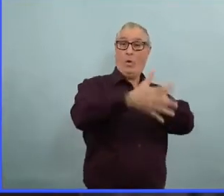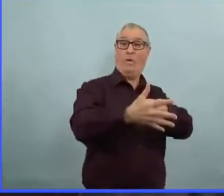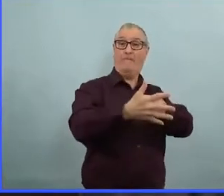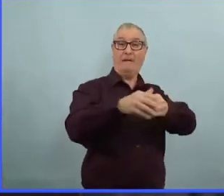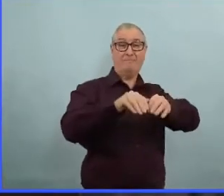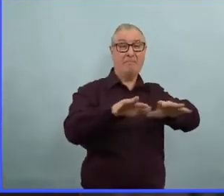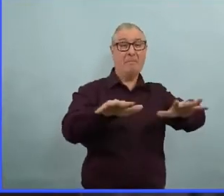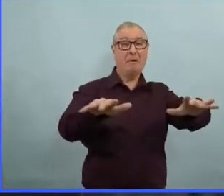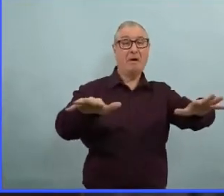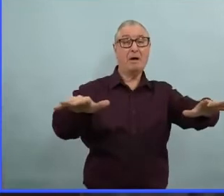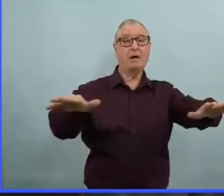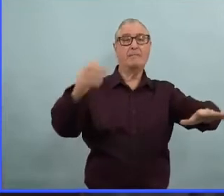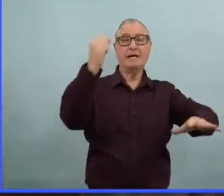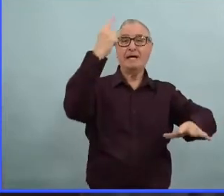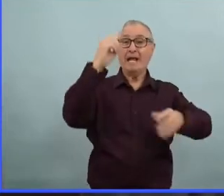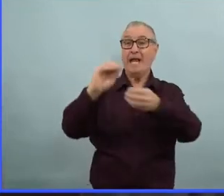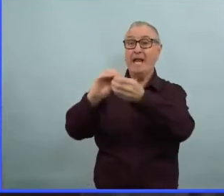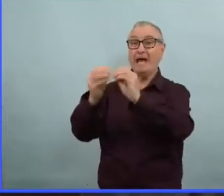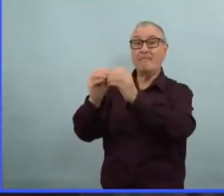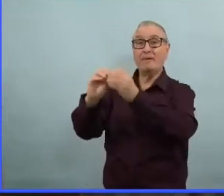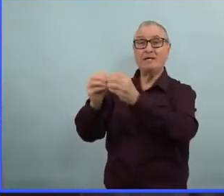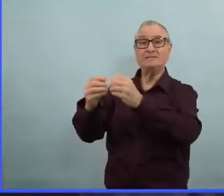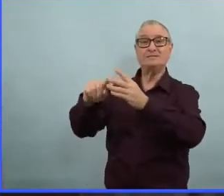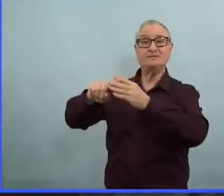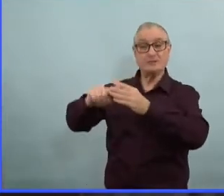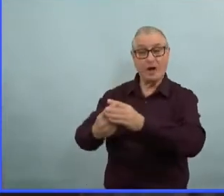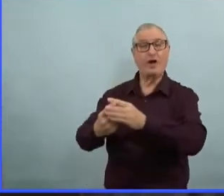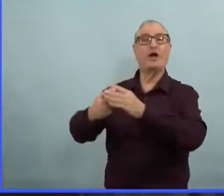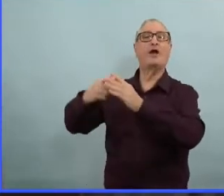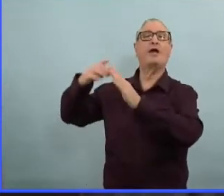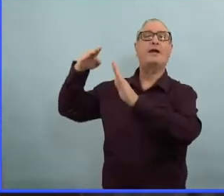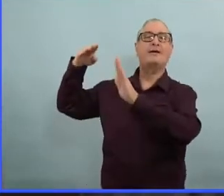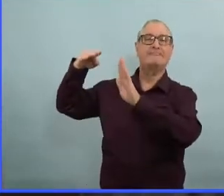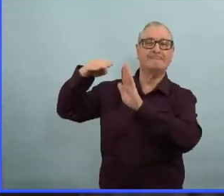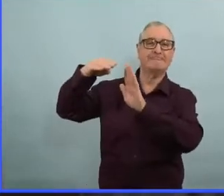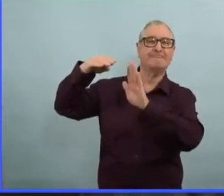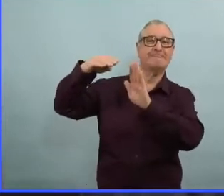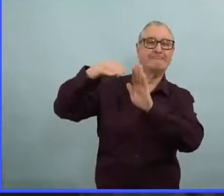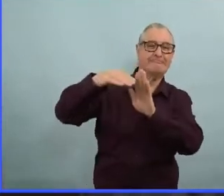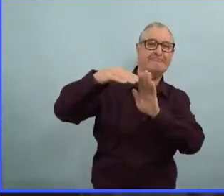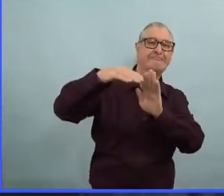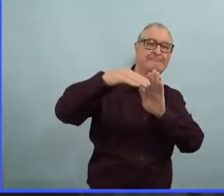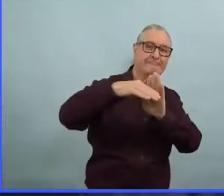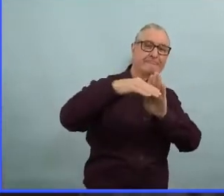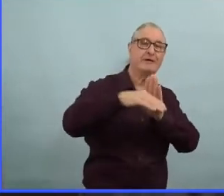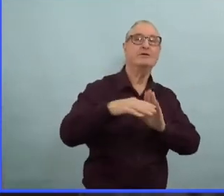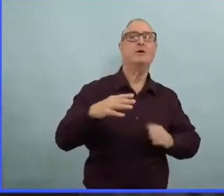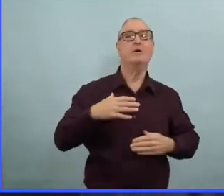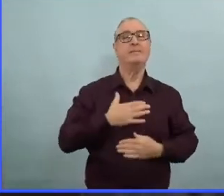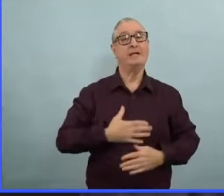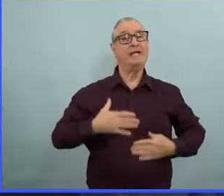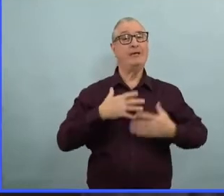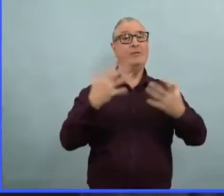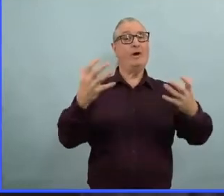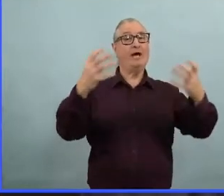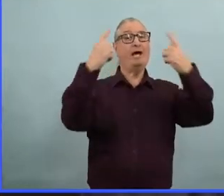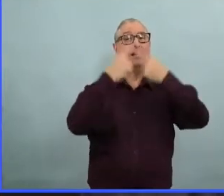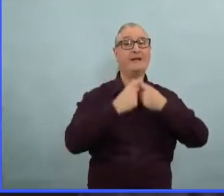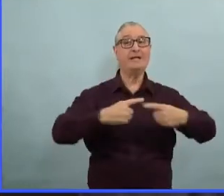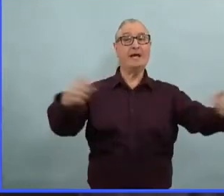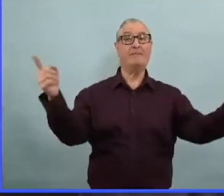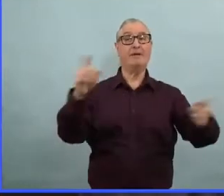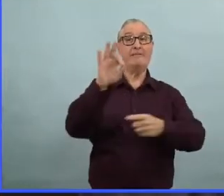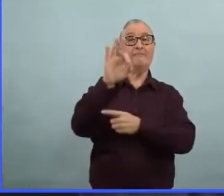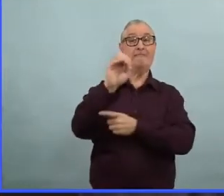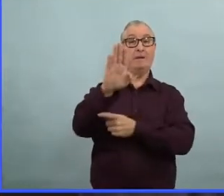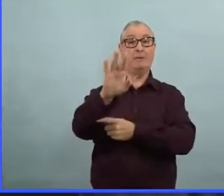notre province. Au fur et à mesure que ces tendances se confirment, je suis ravie d'annoncer qu'à partir du 8 février, nous allons commencer